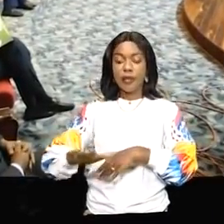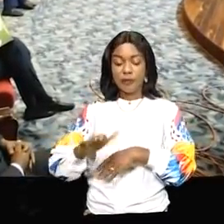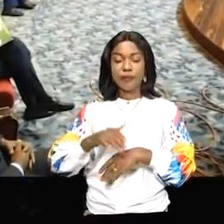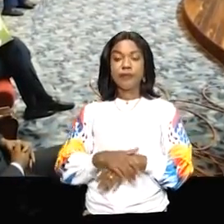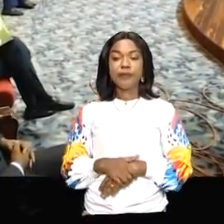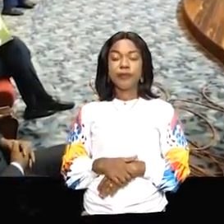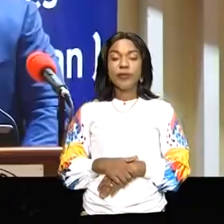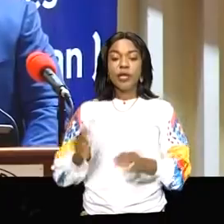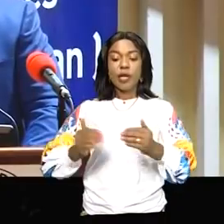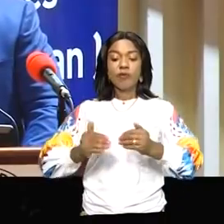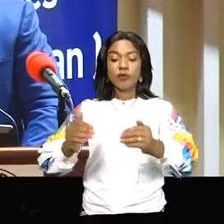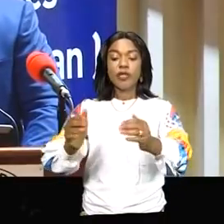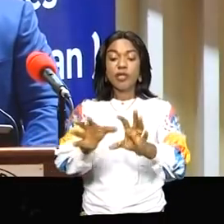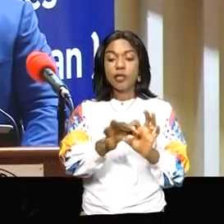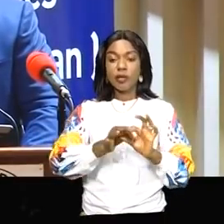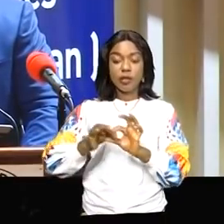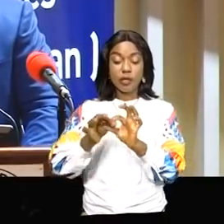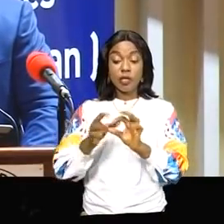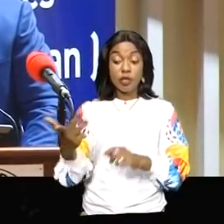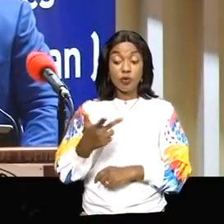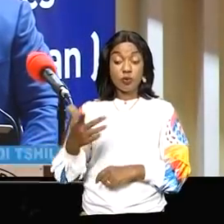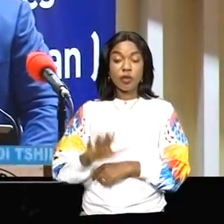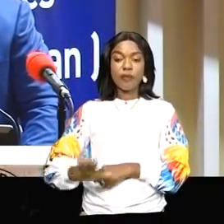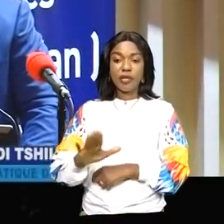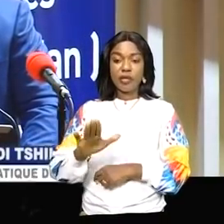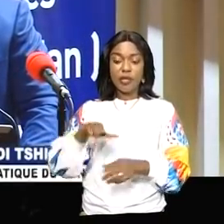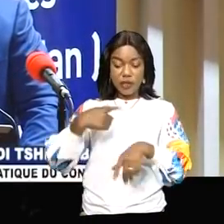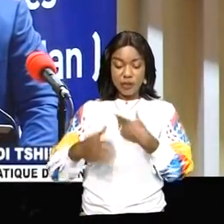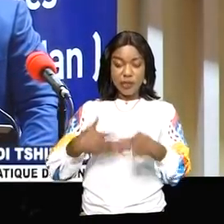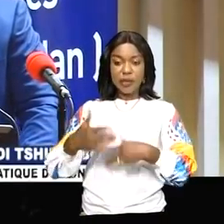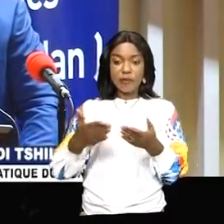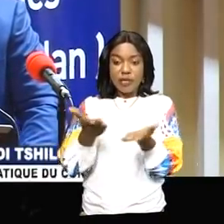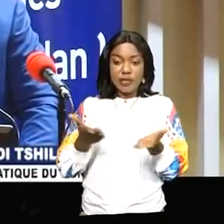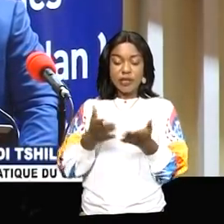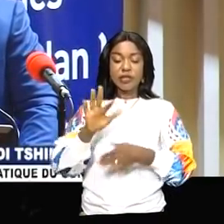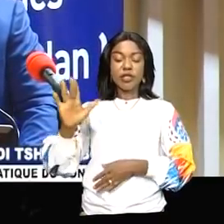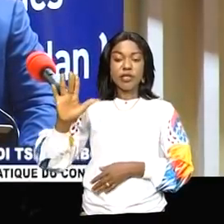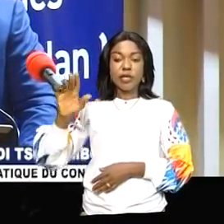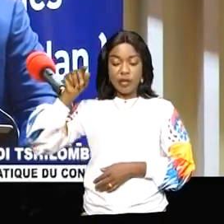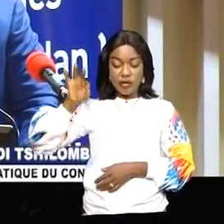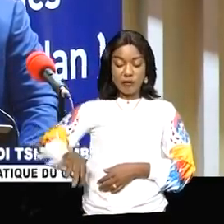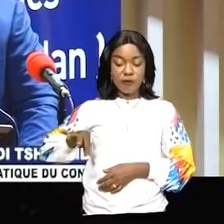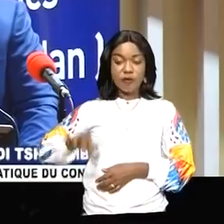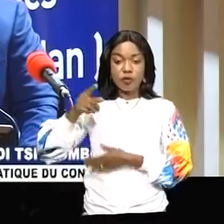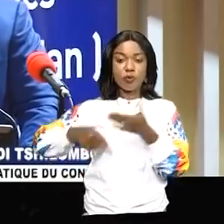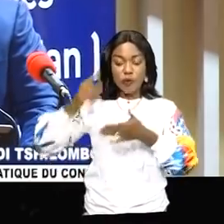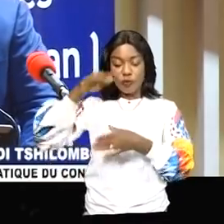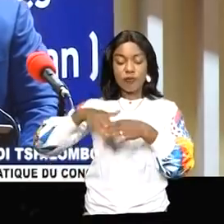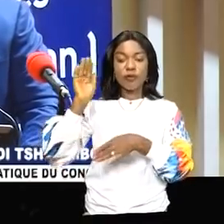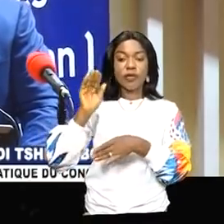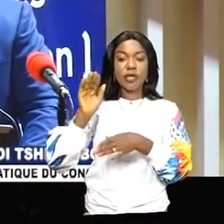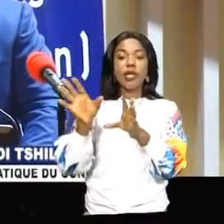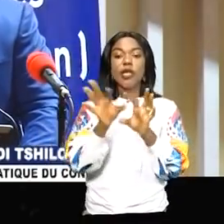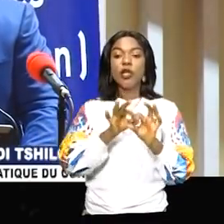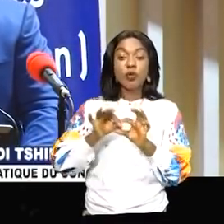La poursuite des négociations tripartites à Kinshasa a cet avantage de pouvoir sortir ces